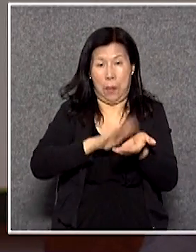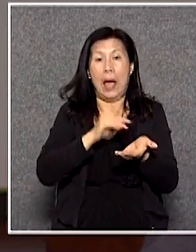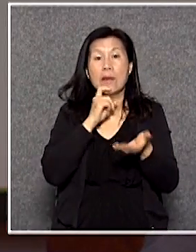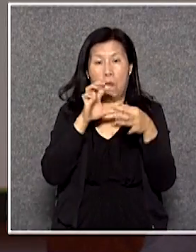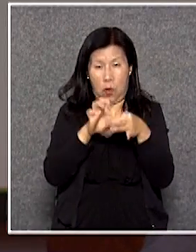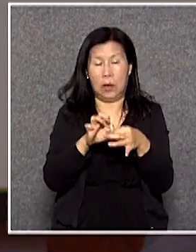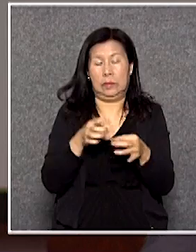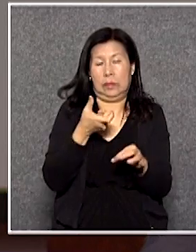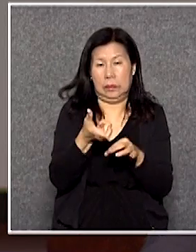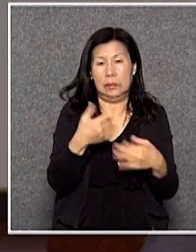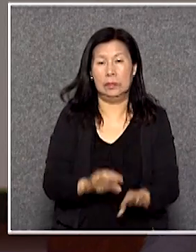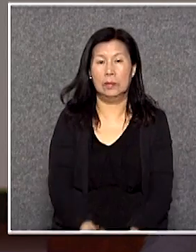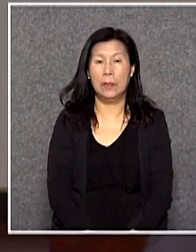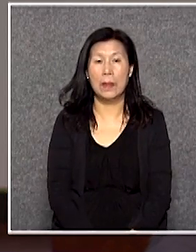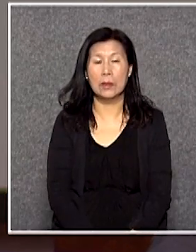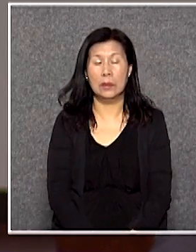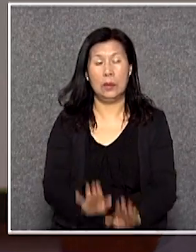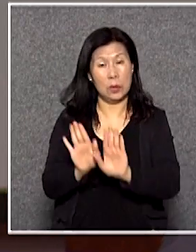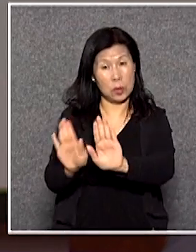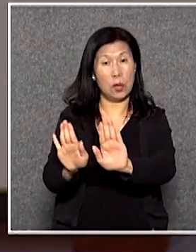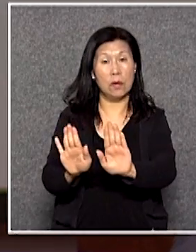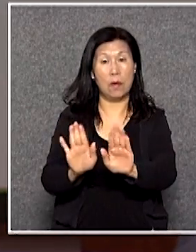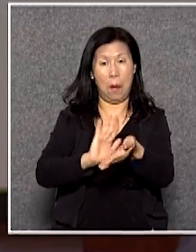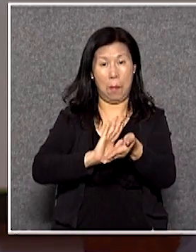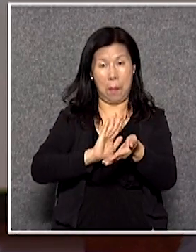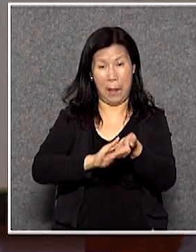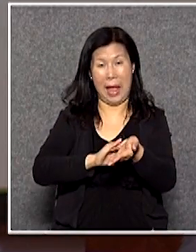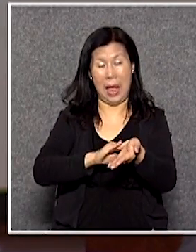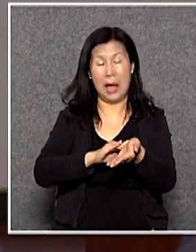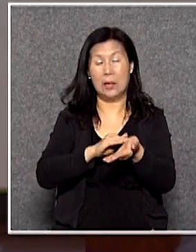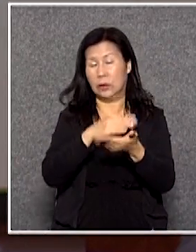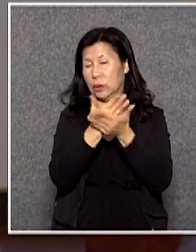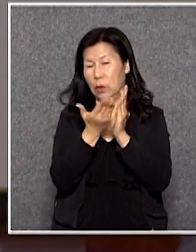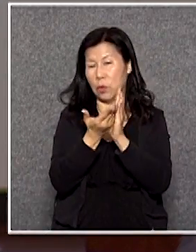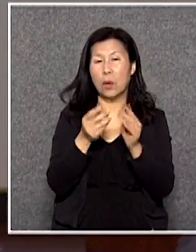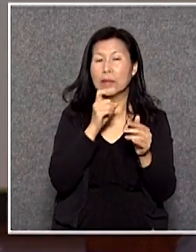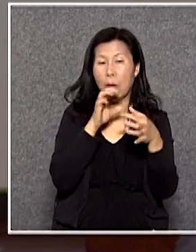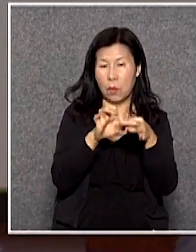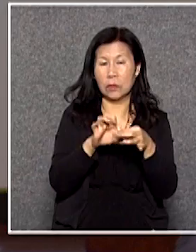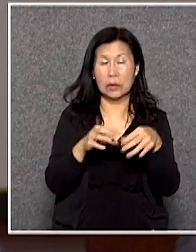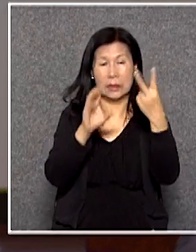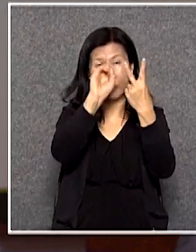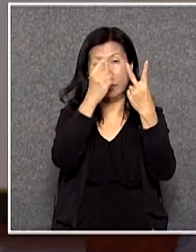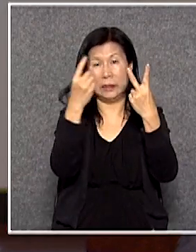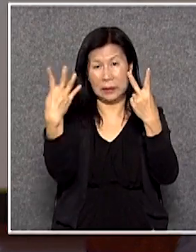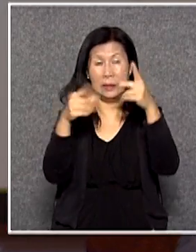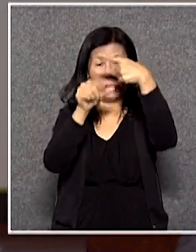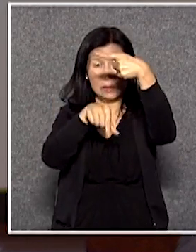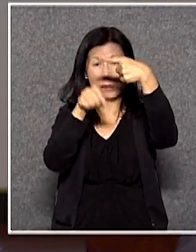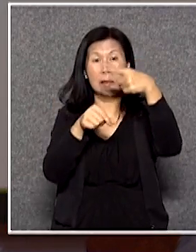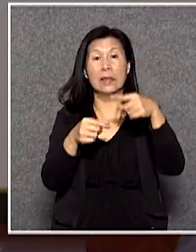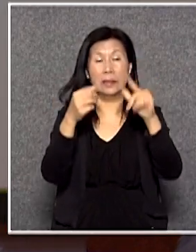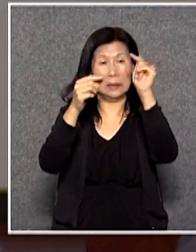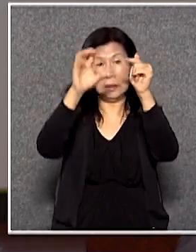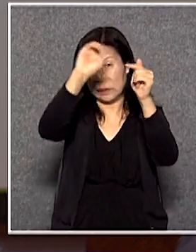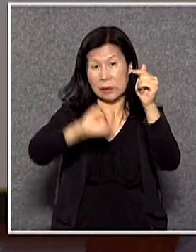是嗎而不是用在預防性的護理服務是嗎自至二零一四年一月大概有十個巴